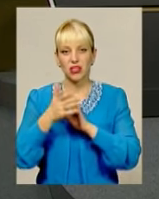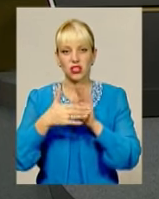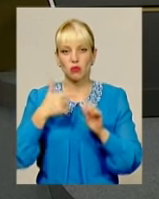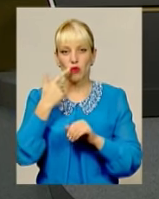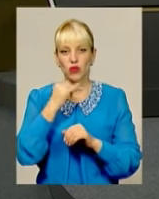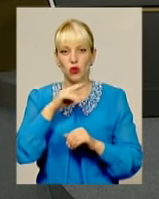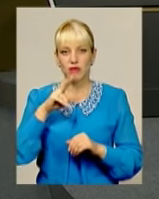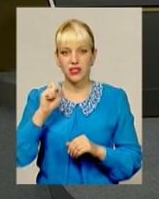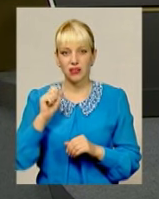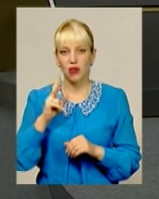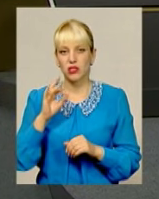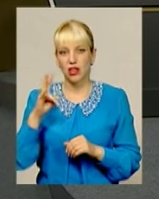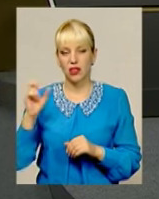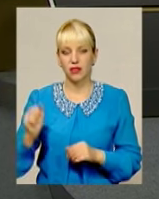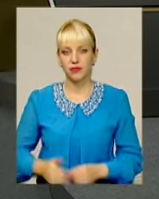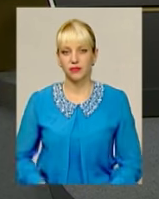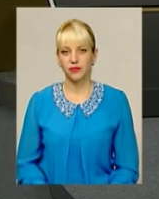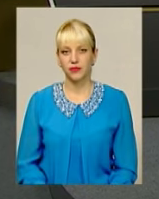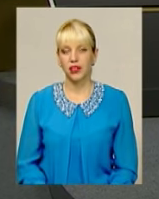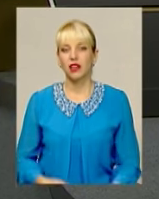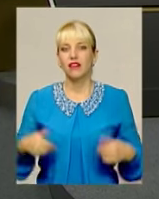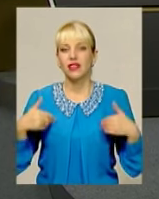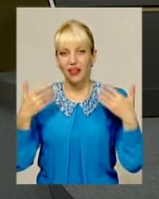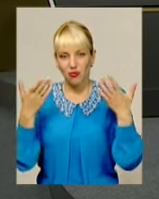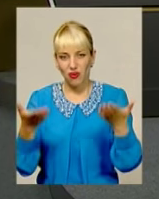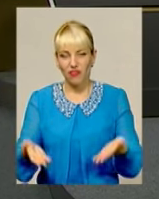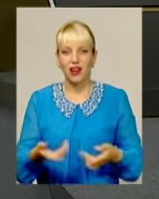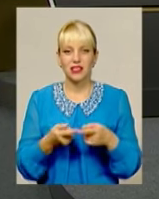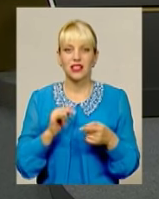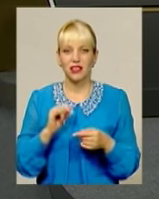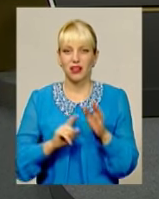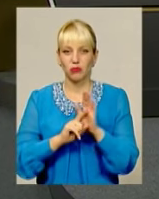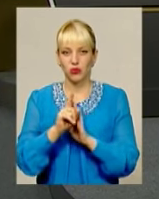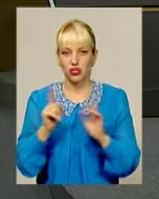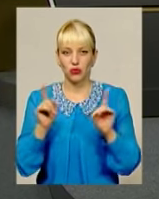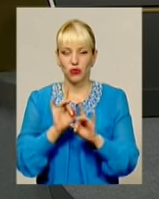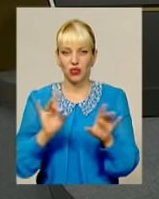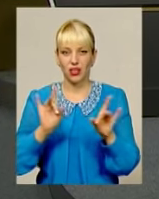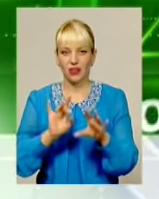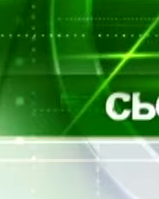перекладач на жестову мову Оксана Фіновська. Вітаємо вас. На початку короткий анонс.